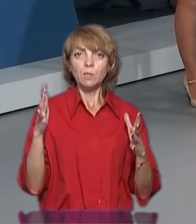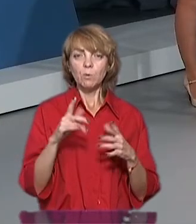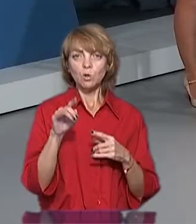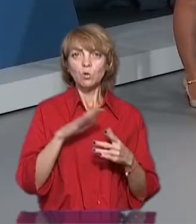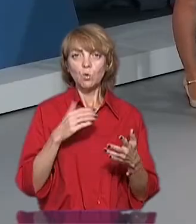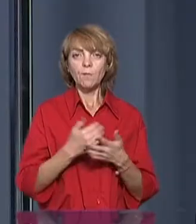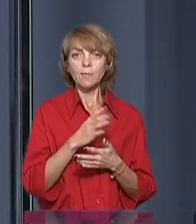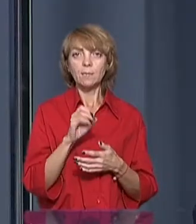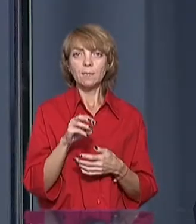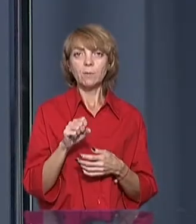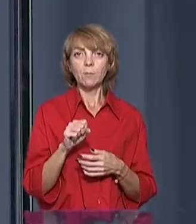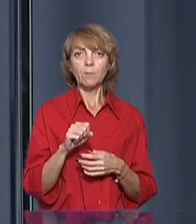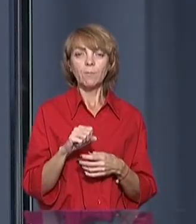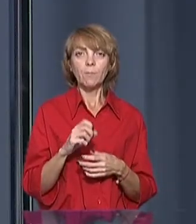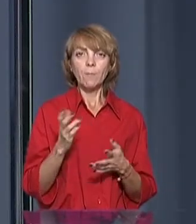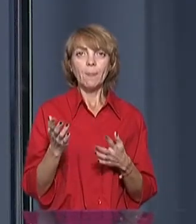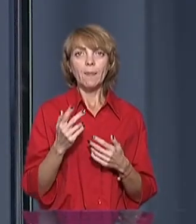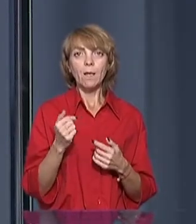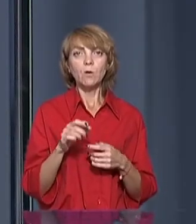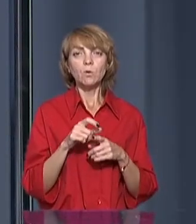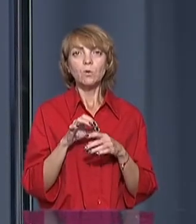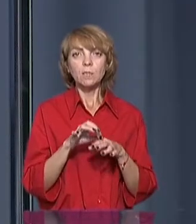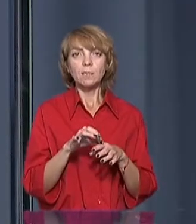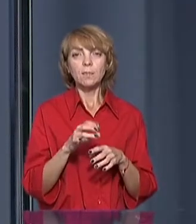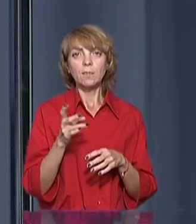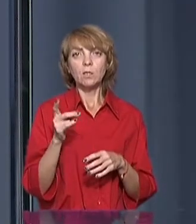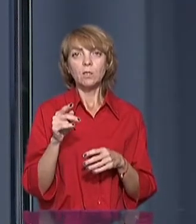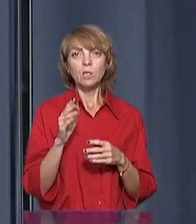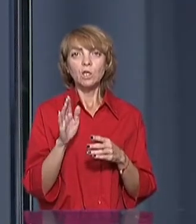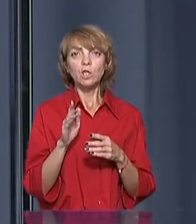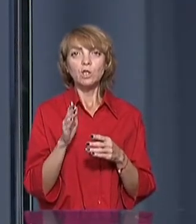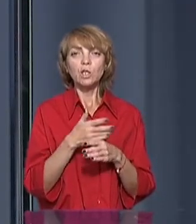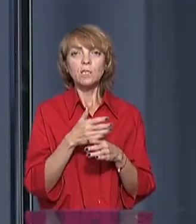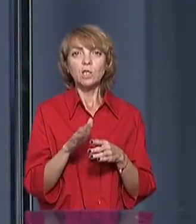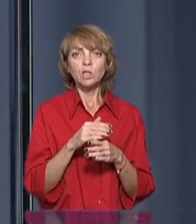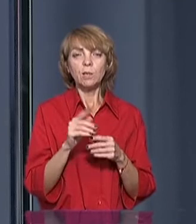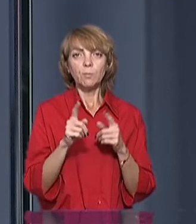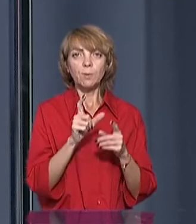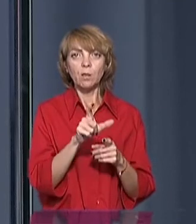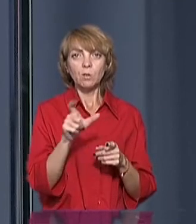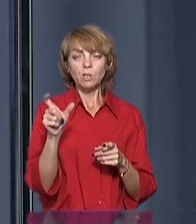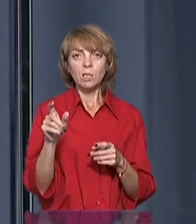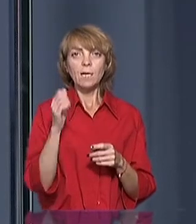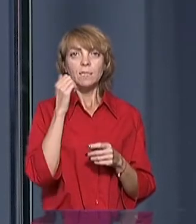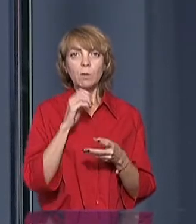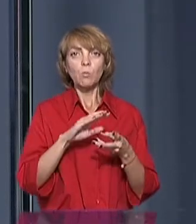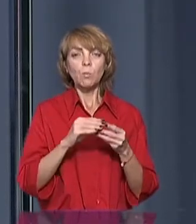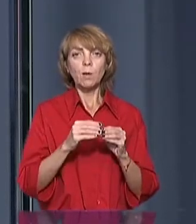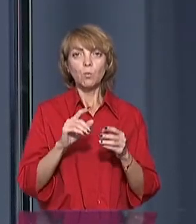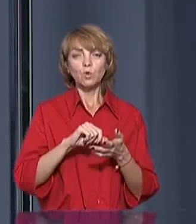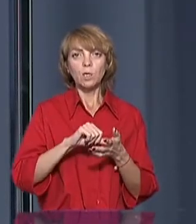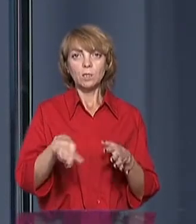система. Ну, відносительно, її частично переложили, але старі проблемні участки залишилися.